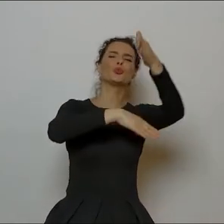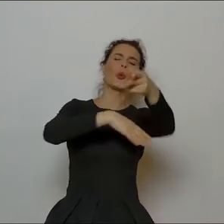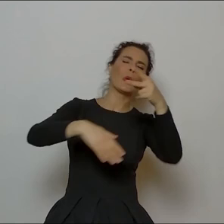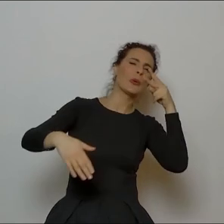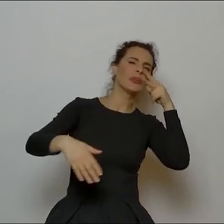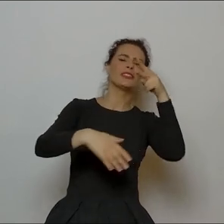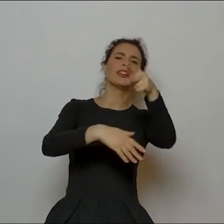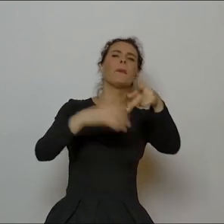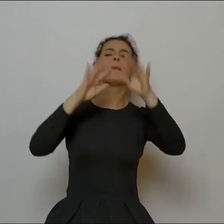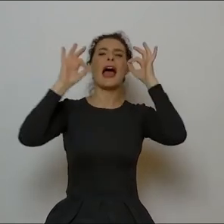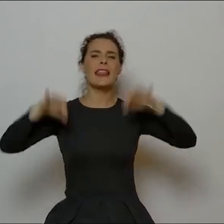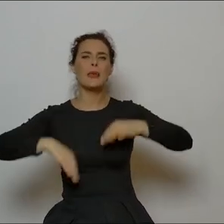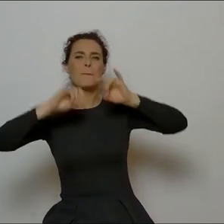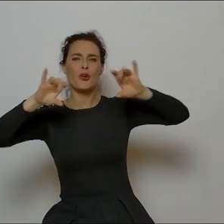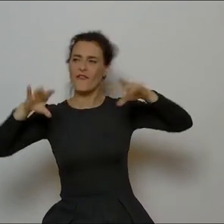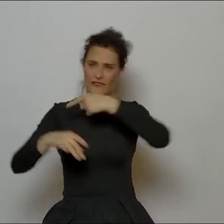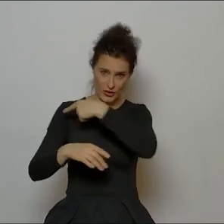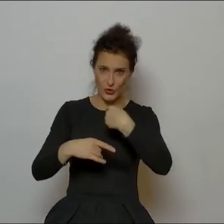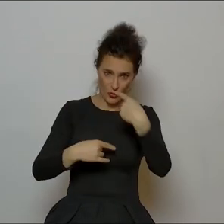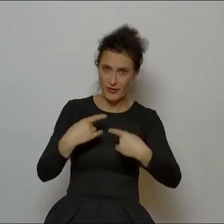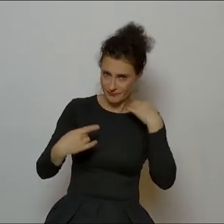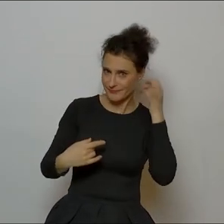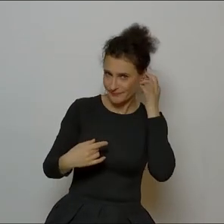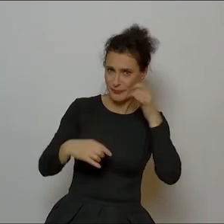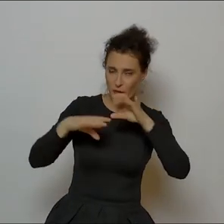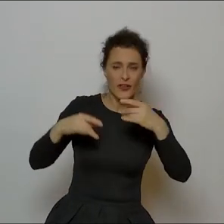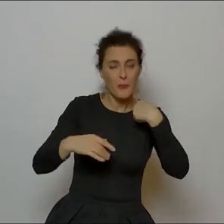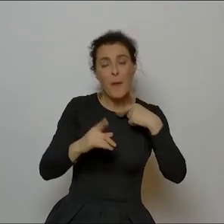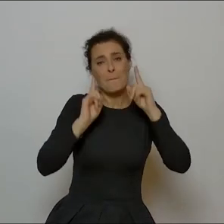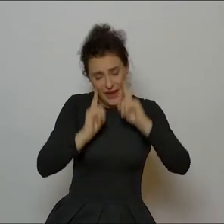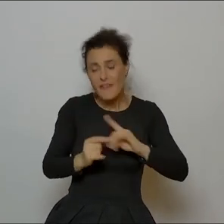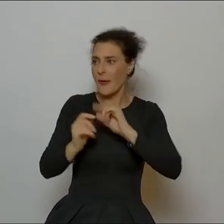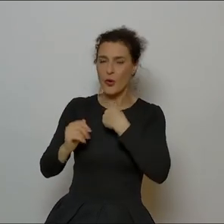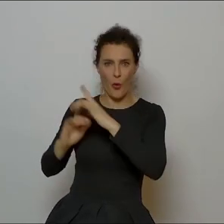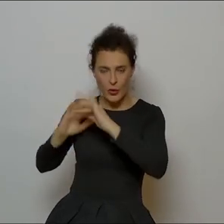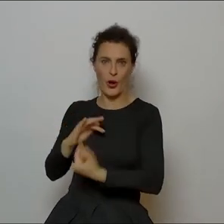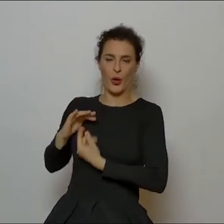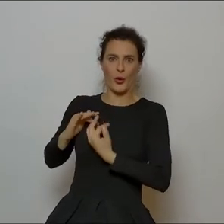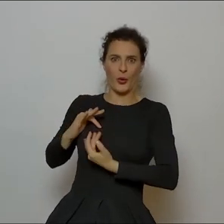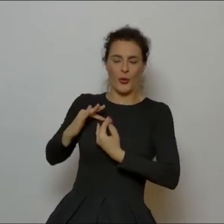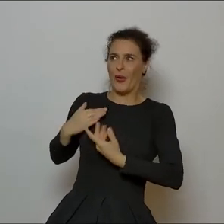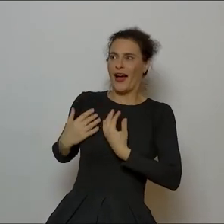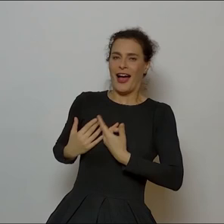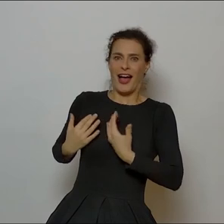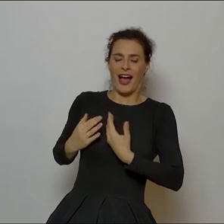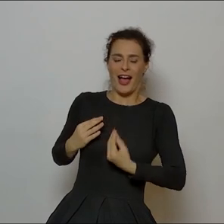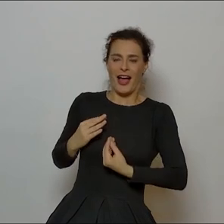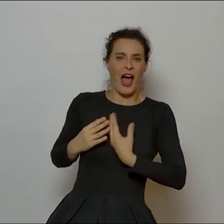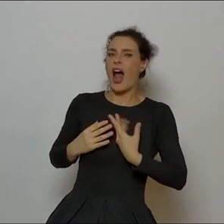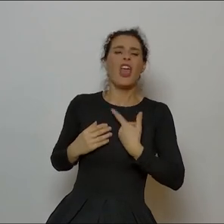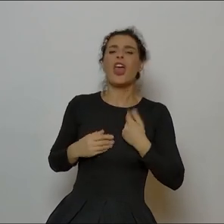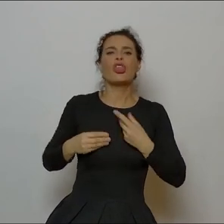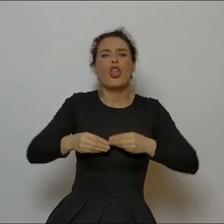namalowana przez panią profesor, rzeczywiście, jakoś tak, jakiś ognik we mnie zapaliła, ale, ale chyba jeszcze nie